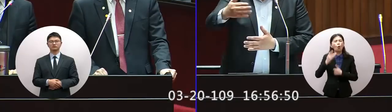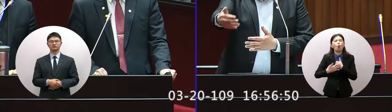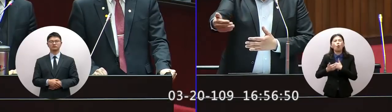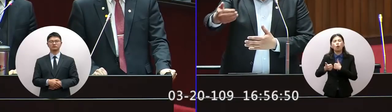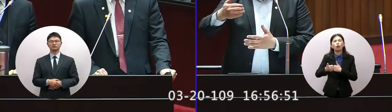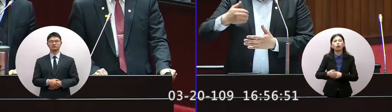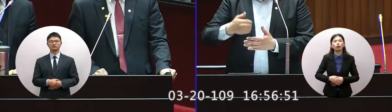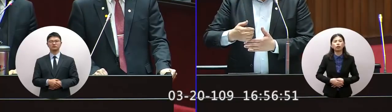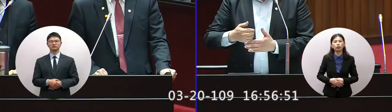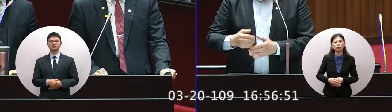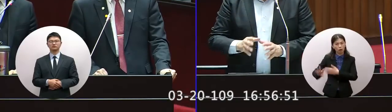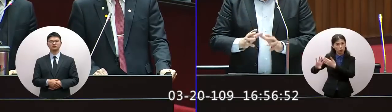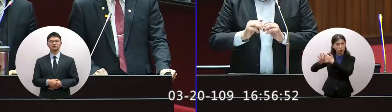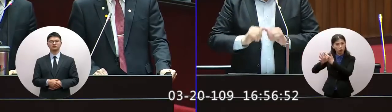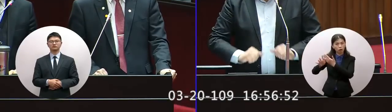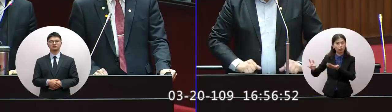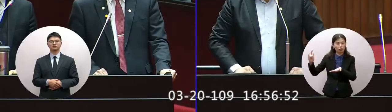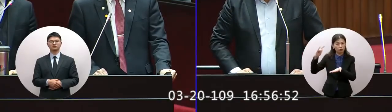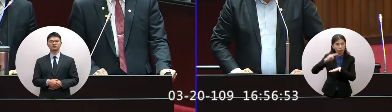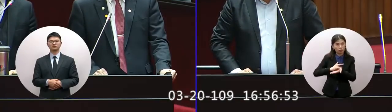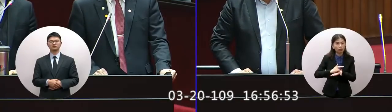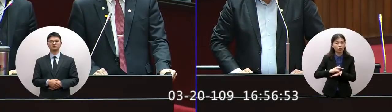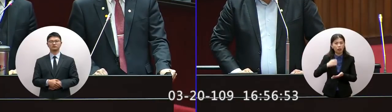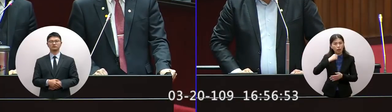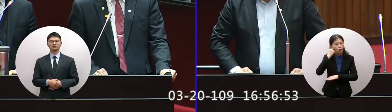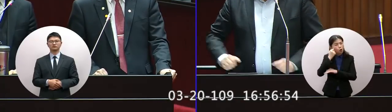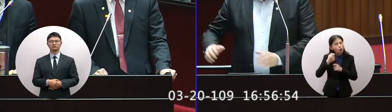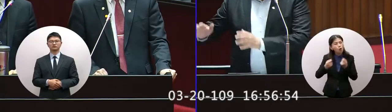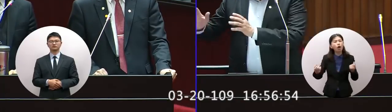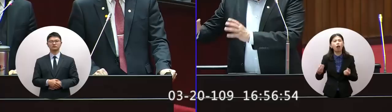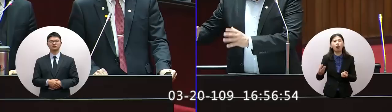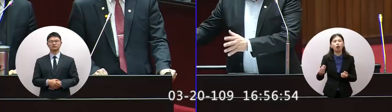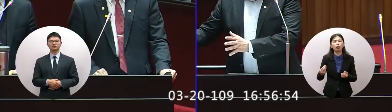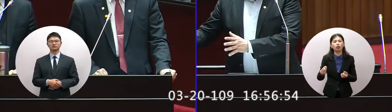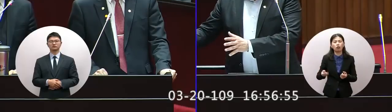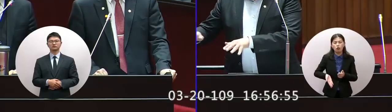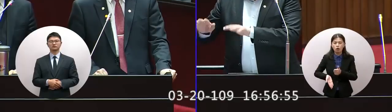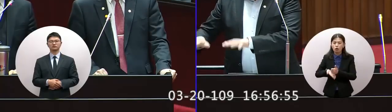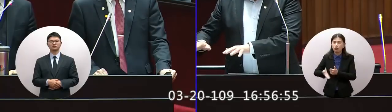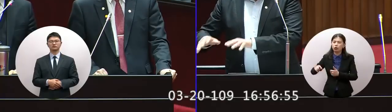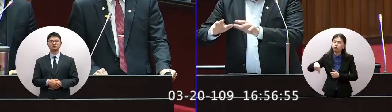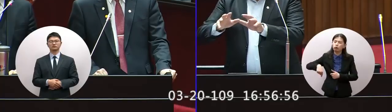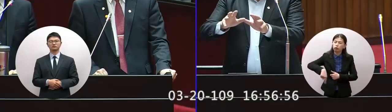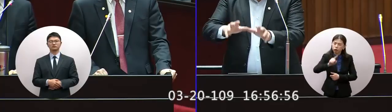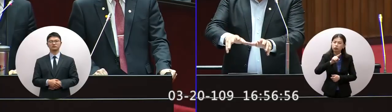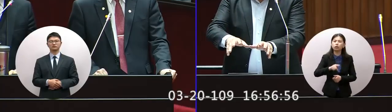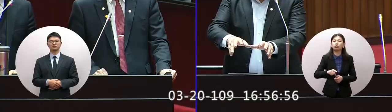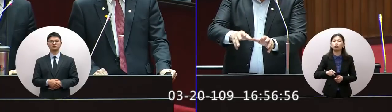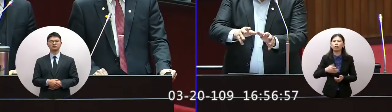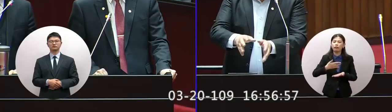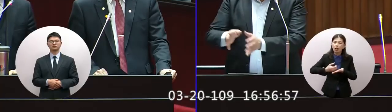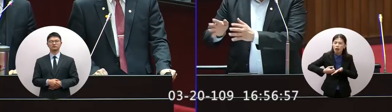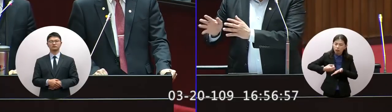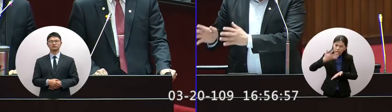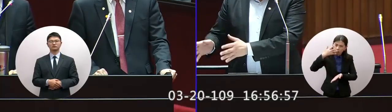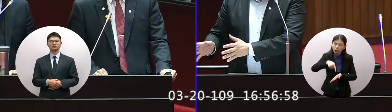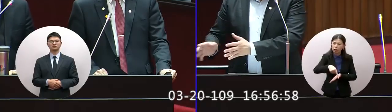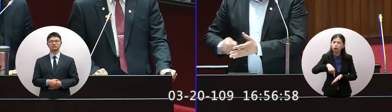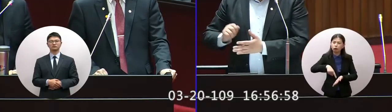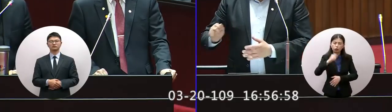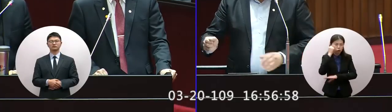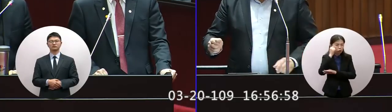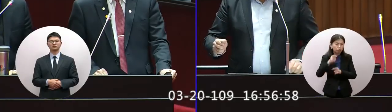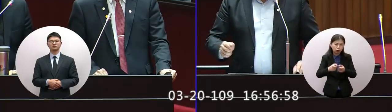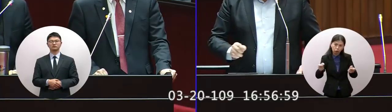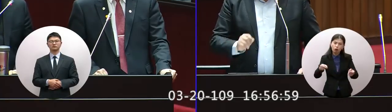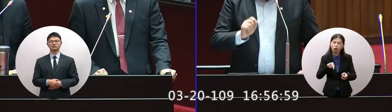很多從國外回到台灣的給台灣沒有常住的地方鼓勵他們降價提供常住的有個指定的